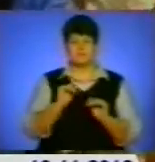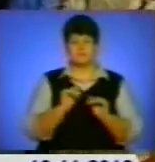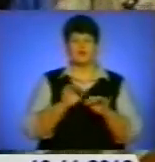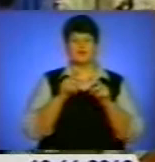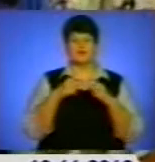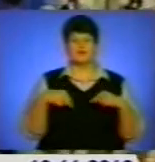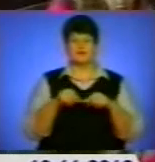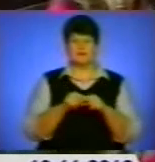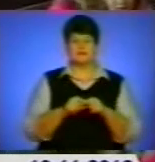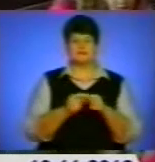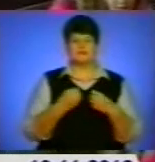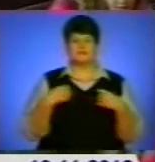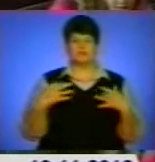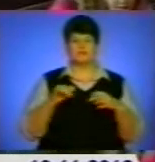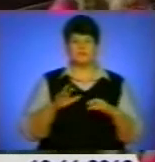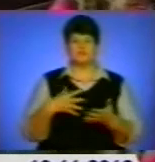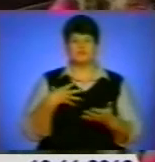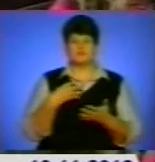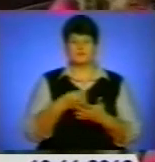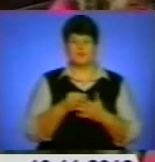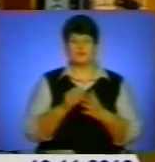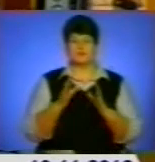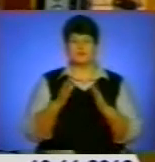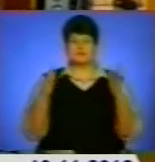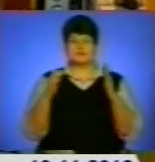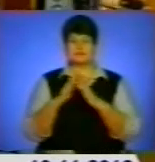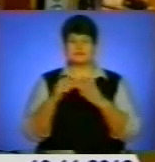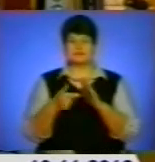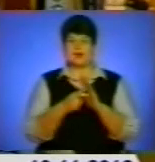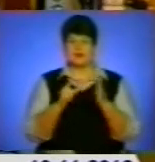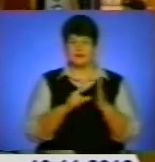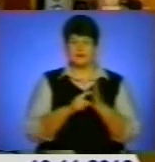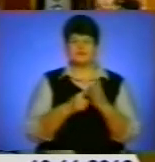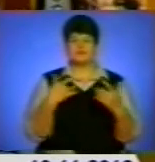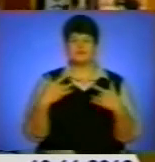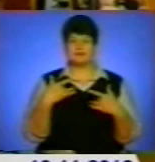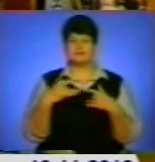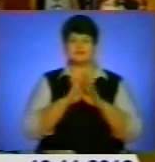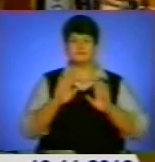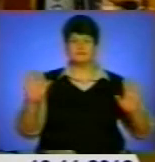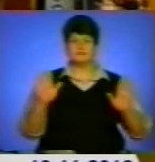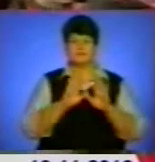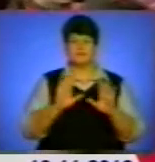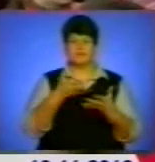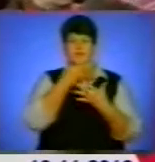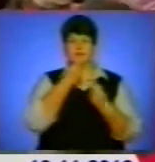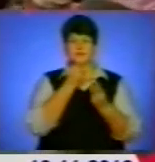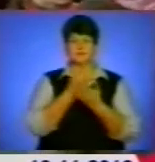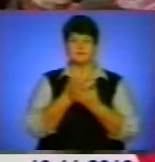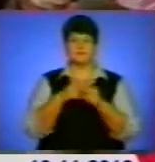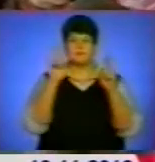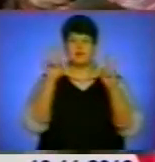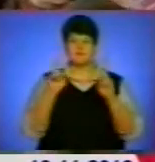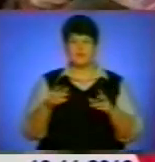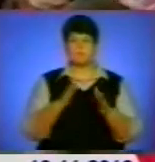дійство для учнів свого навчального закладу. Ігри, конкурси, розваги, веселі пісні та сценки. Школярі креативно демонстрували правила поведінки